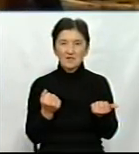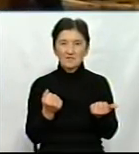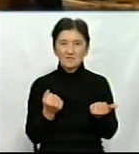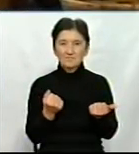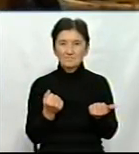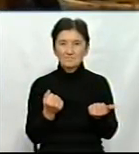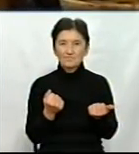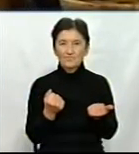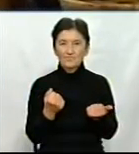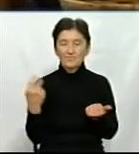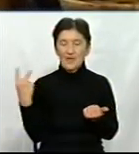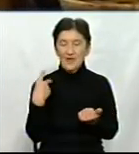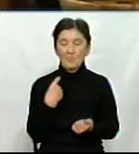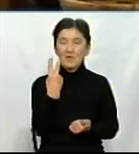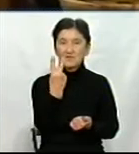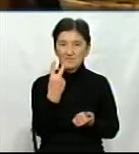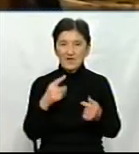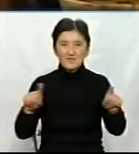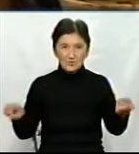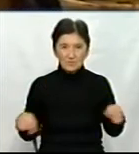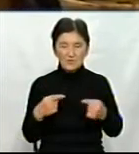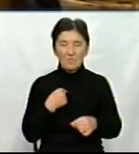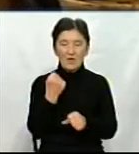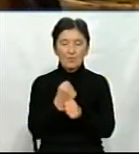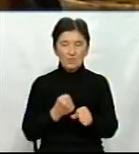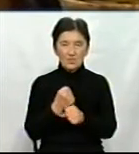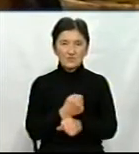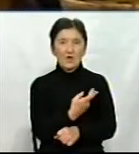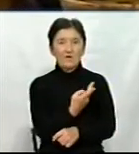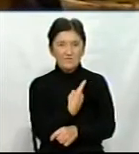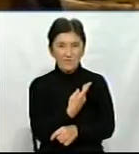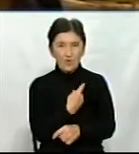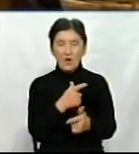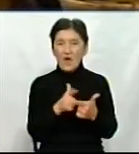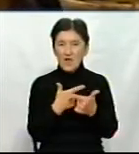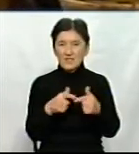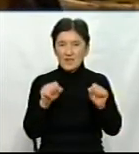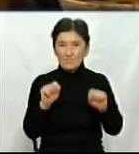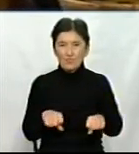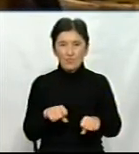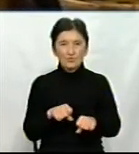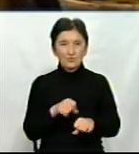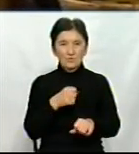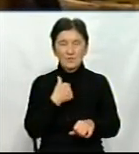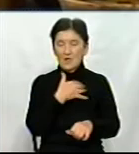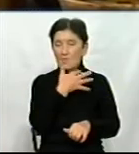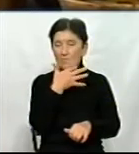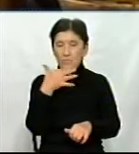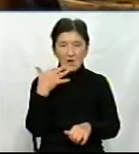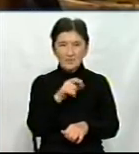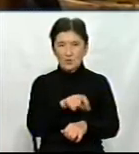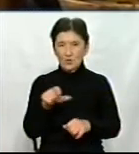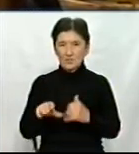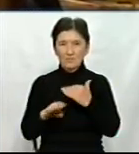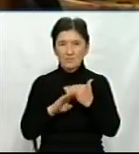Ми дві засновниці. Ми в основному працюємо вдвох, але не можемо не відмітити, що нам дуже багато людей допомагають.